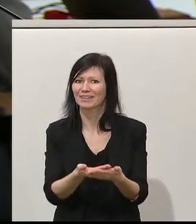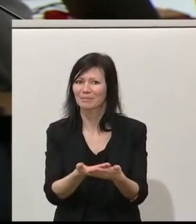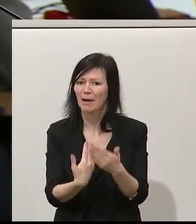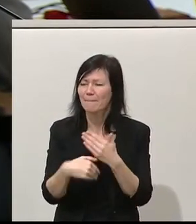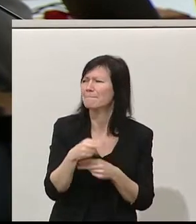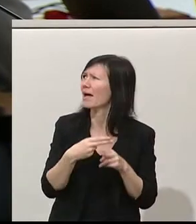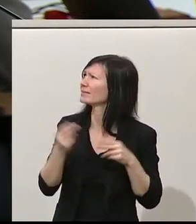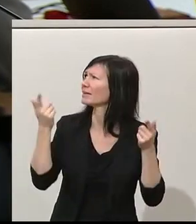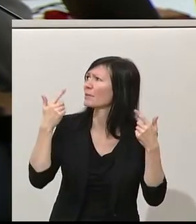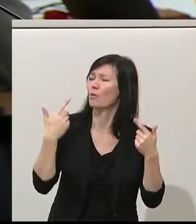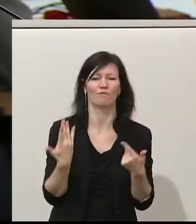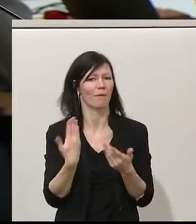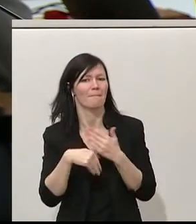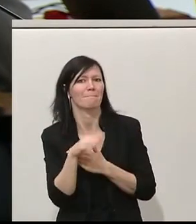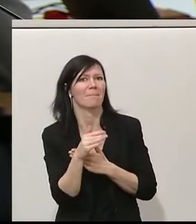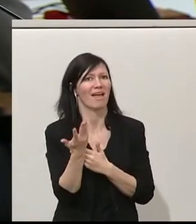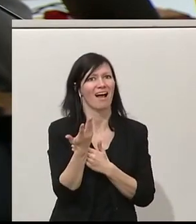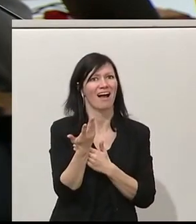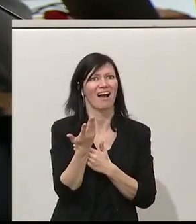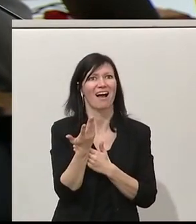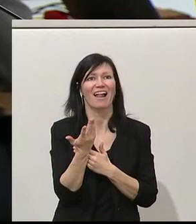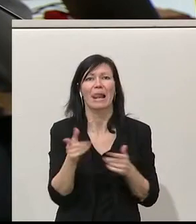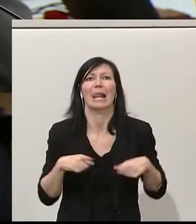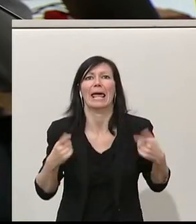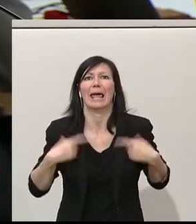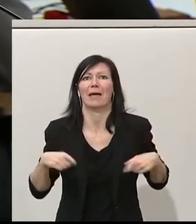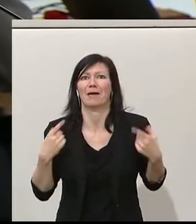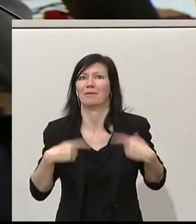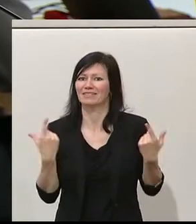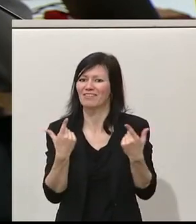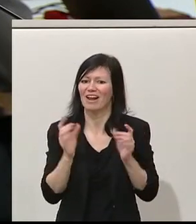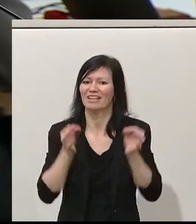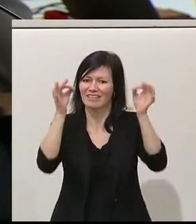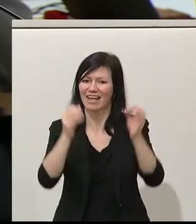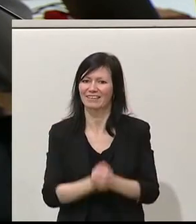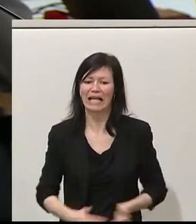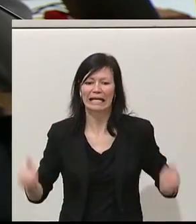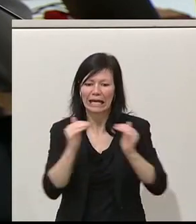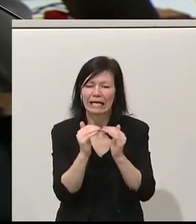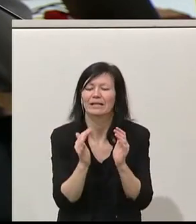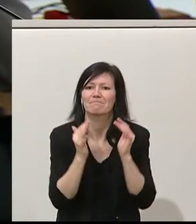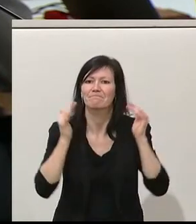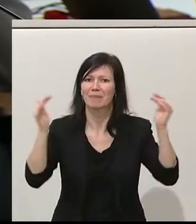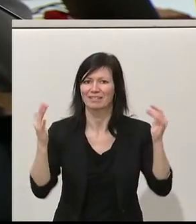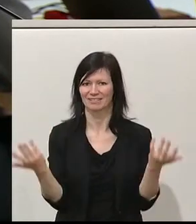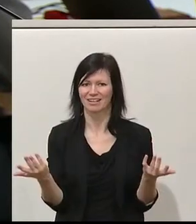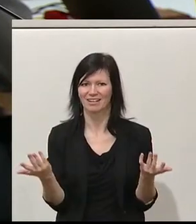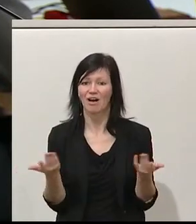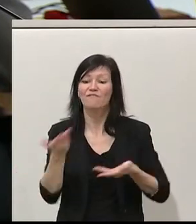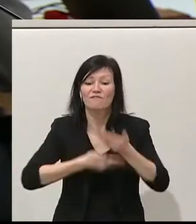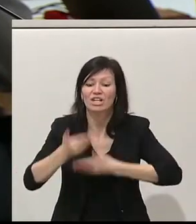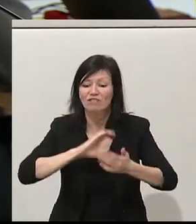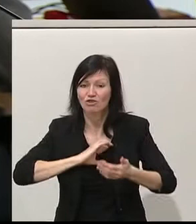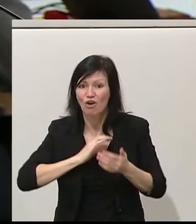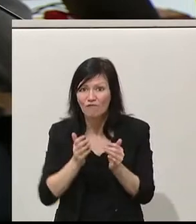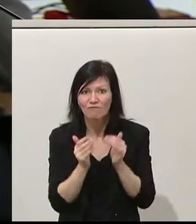sauberer Luft, für ein Mehr an Freiraum, ein Mehr an Gesundheit, ein Mehr an Gerechtigkeit und ja auch ein Mehr an wirtschaftlichen Chancen. Und